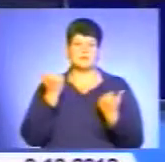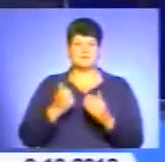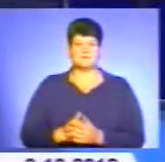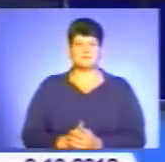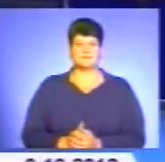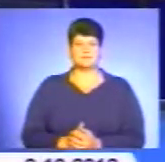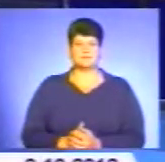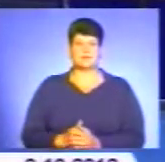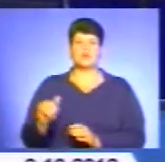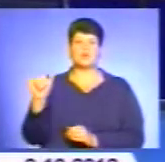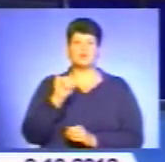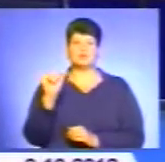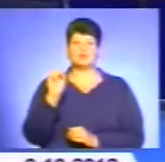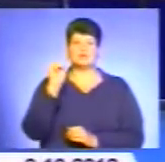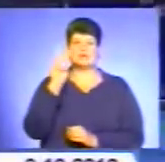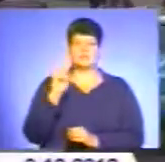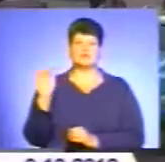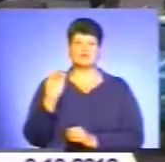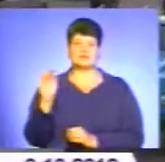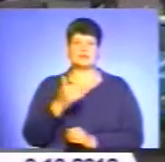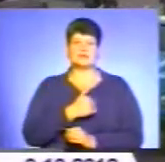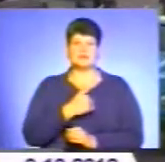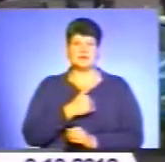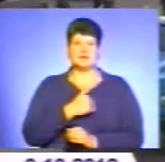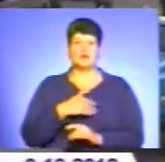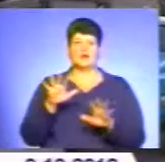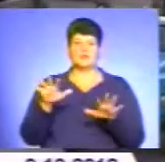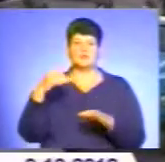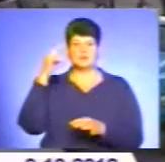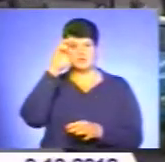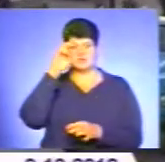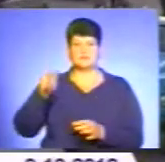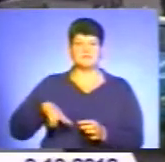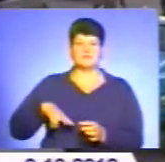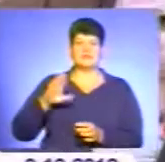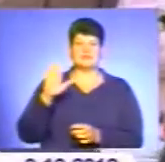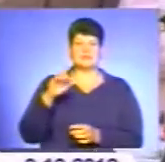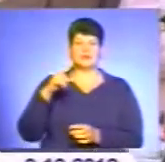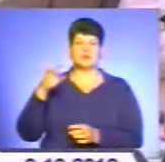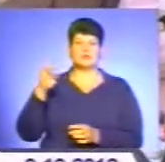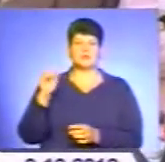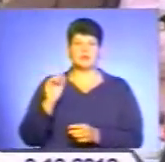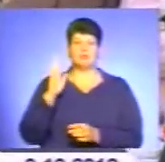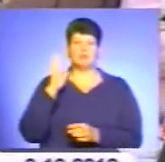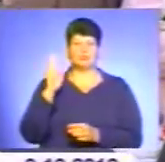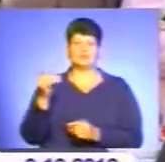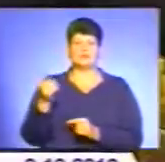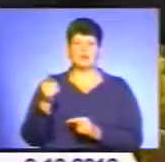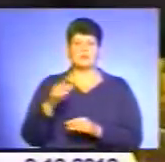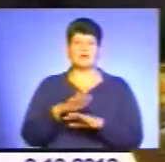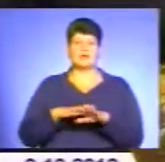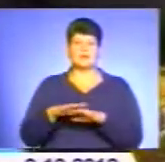У суботу, 13 жовтня, з ініціативи голови обласної державної адміністрації Лентина Хоптяна, у Тернополі відбудеться ярмарок